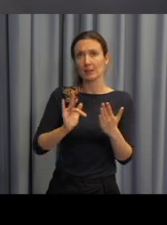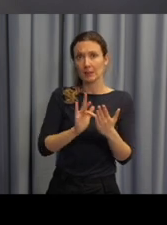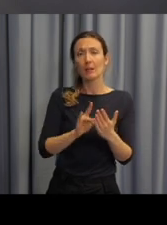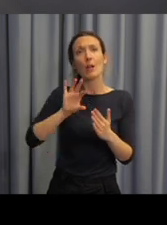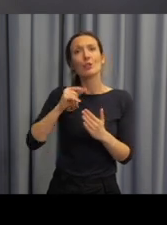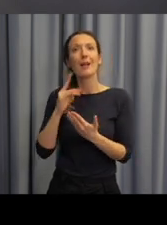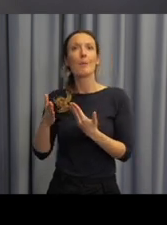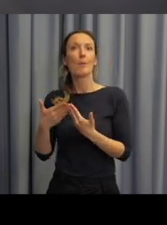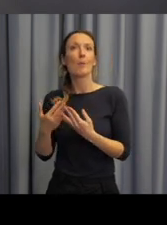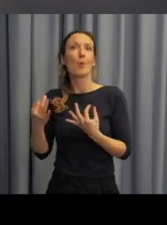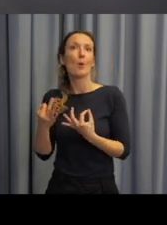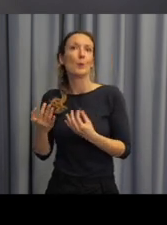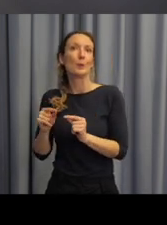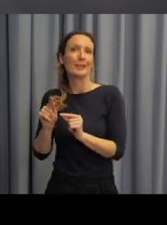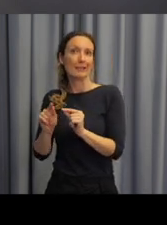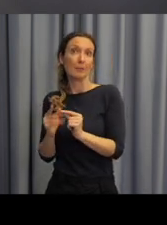jak pro žáky, tak pro učitele.